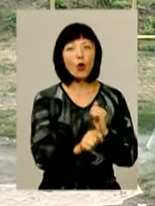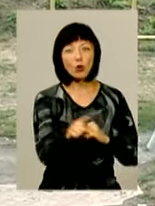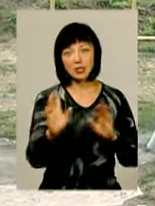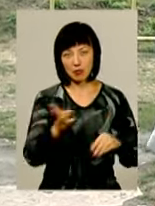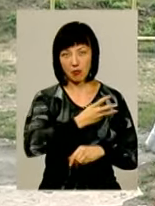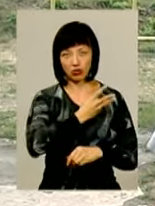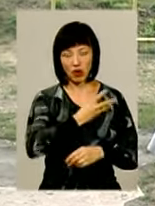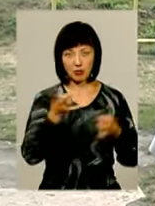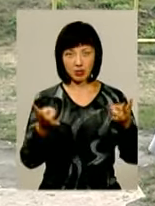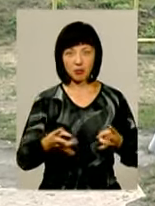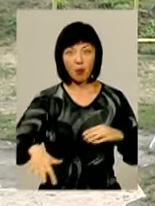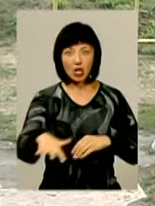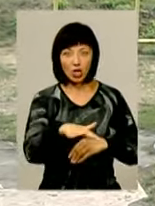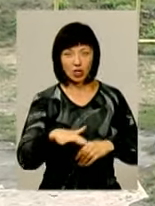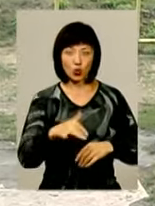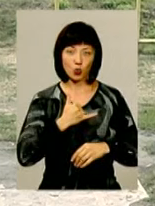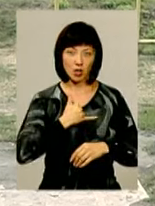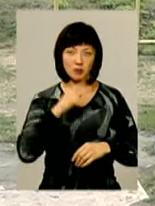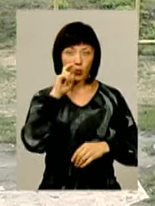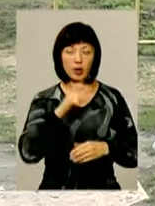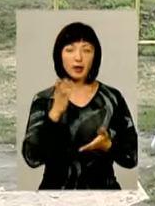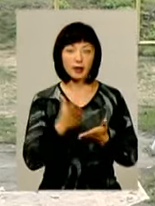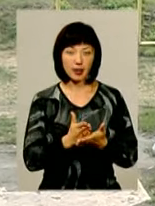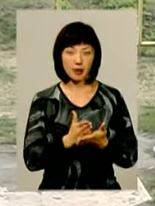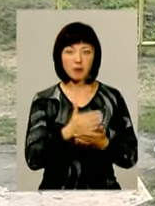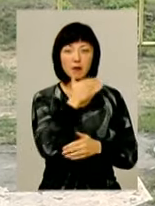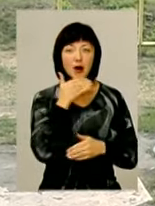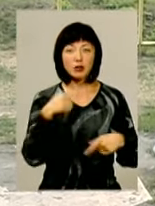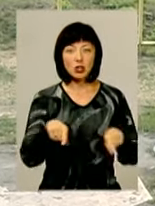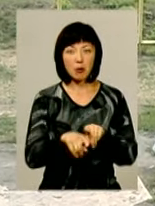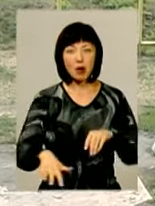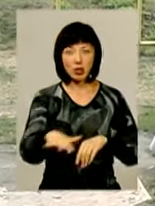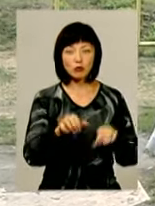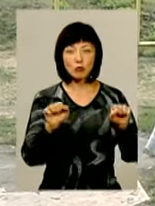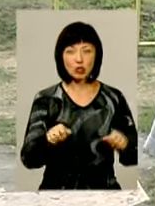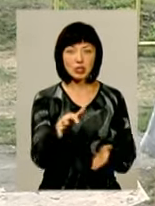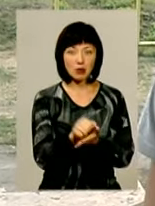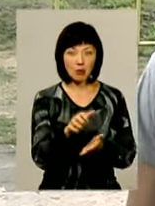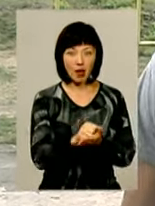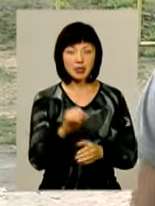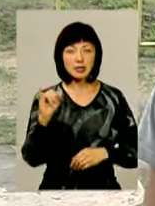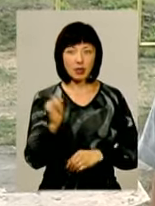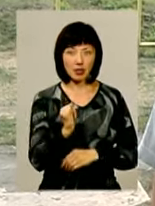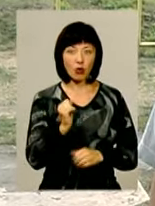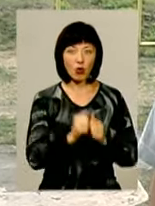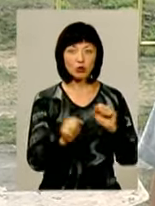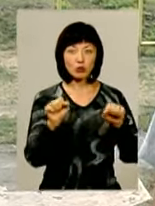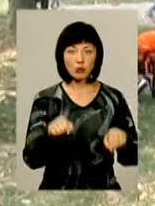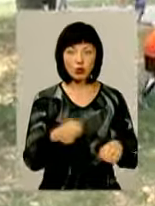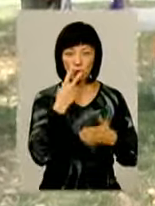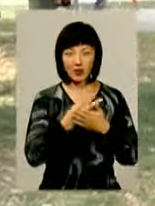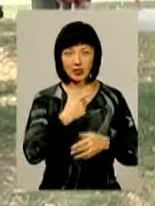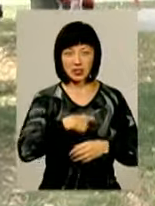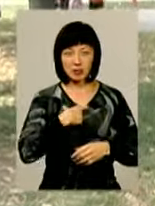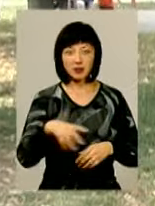було б тільки бажання, майданчик. У нас в Україні є багато таких майданчиків, на яких можна займатися, і кожен може проявити